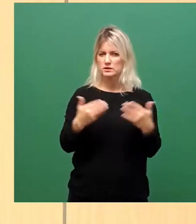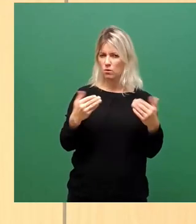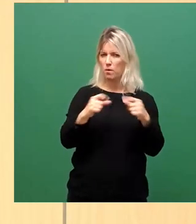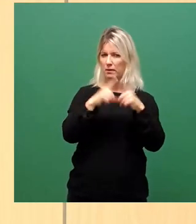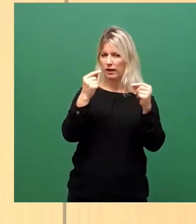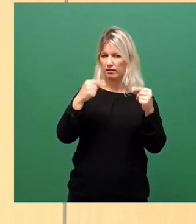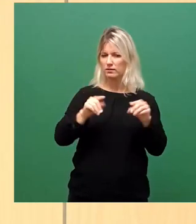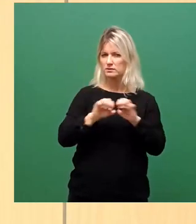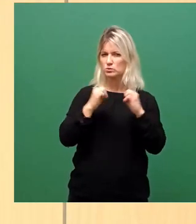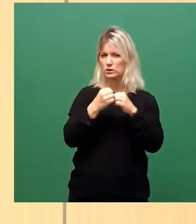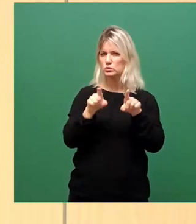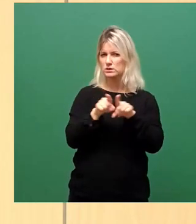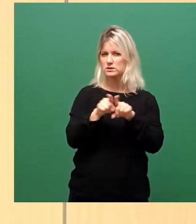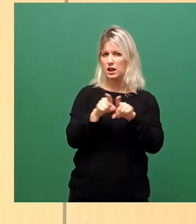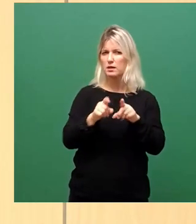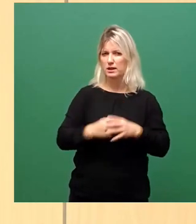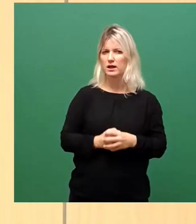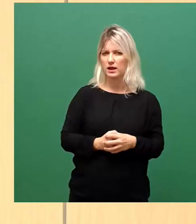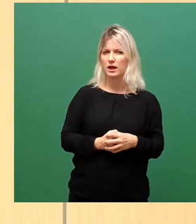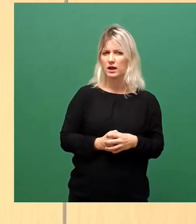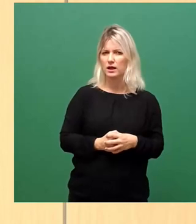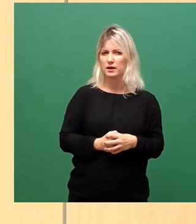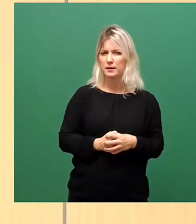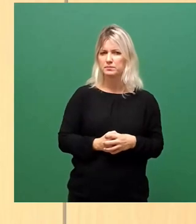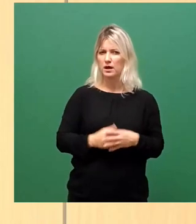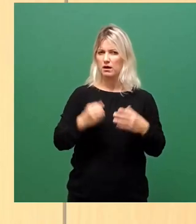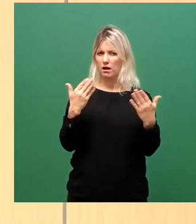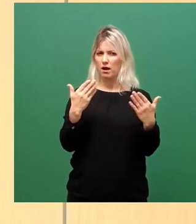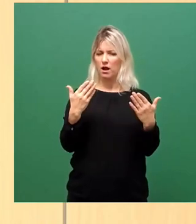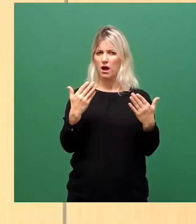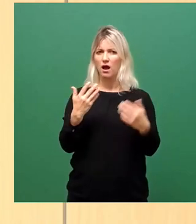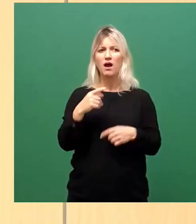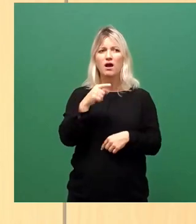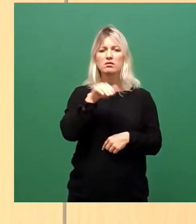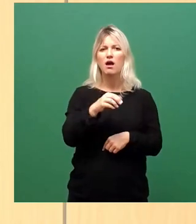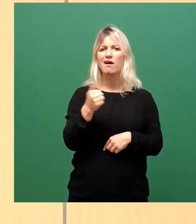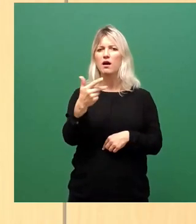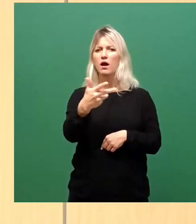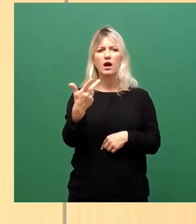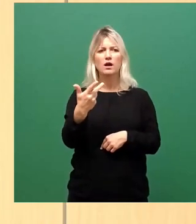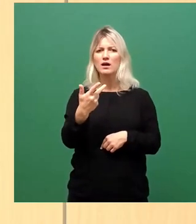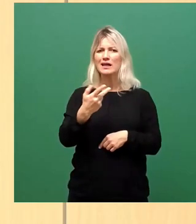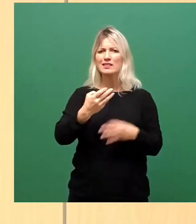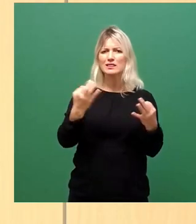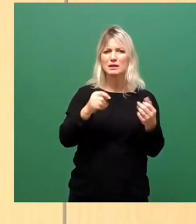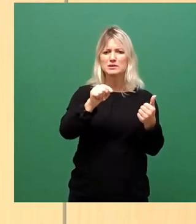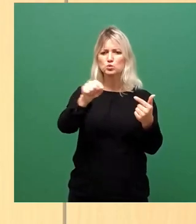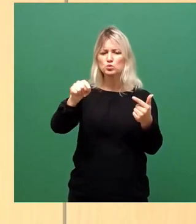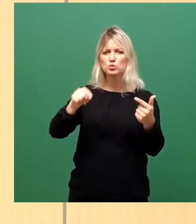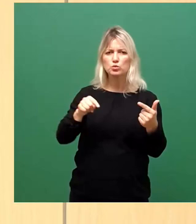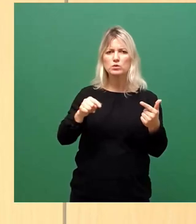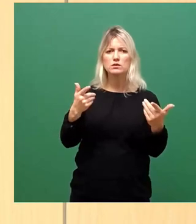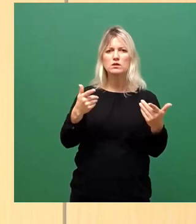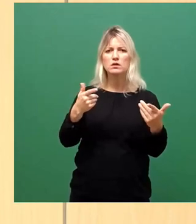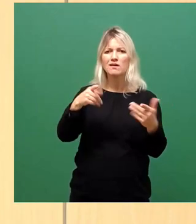dass das Unbeteiligte trifft, und zwar diejenigen, massiv trifft, die sich an die Regeln